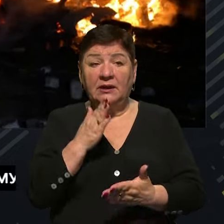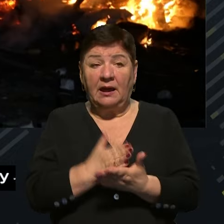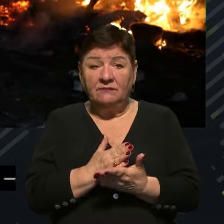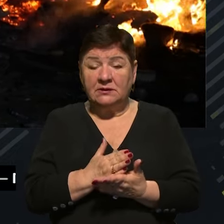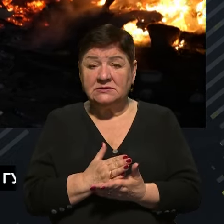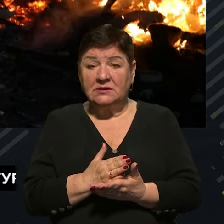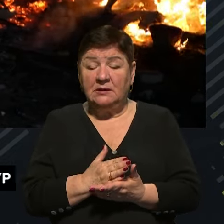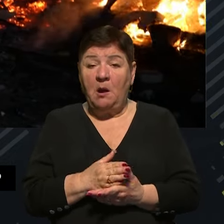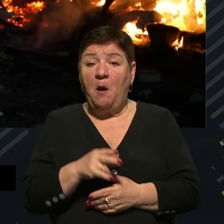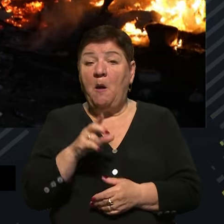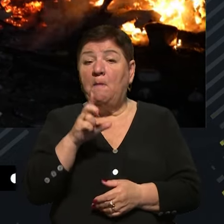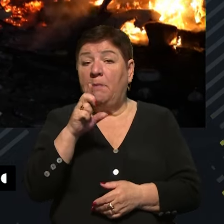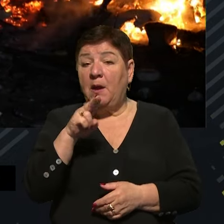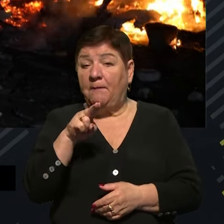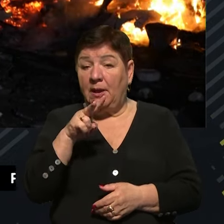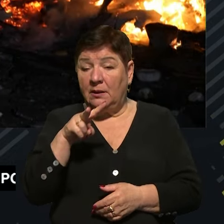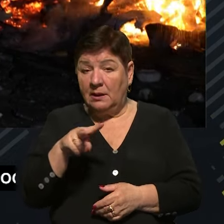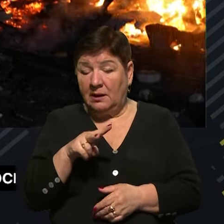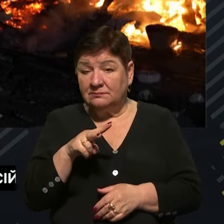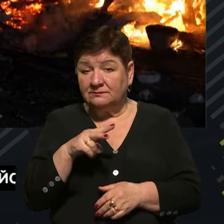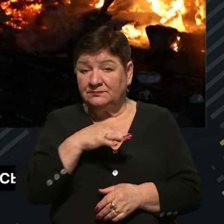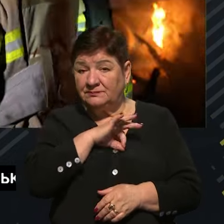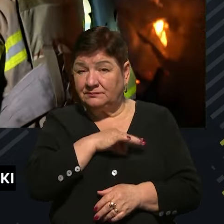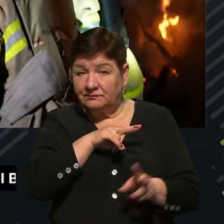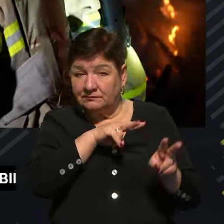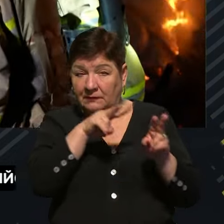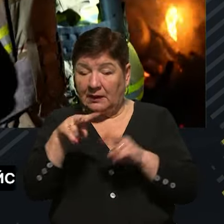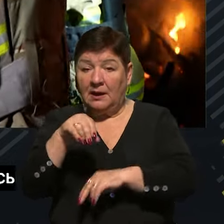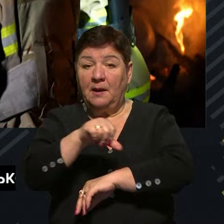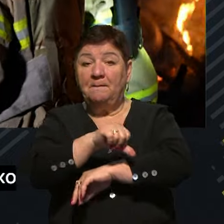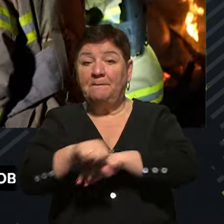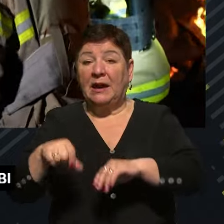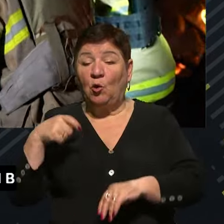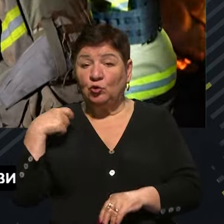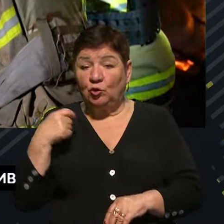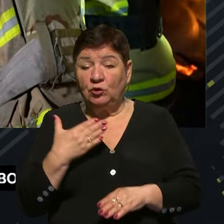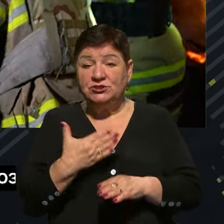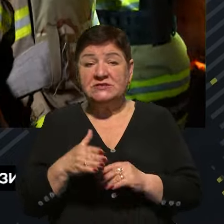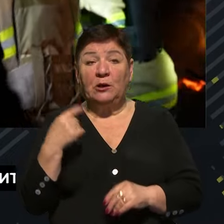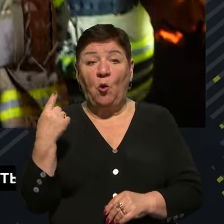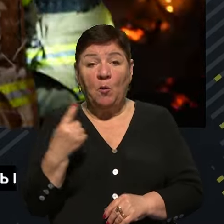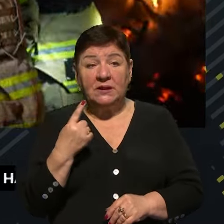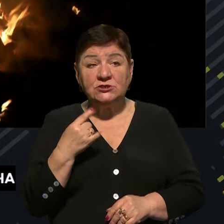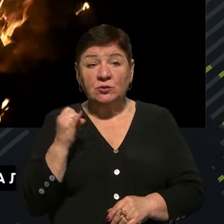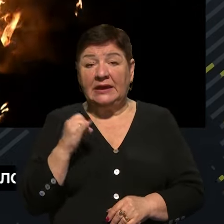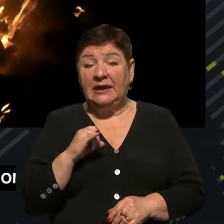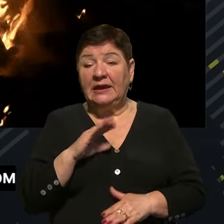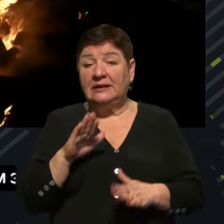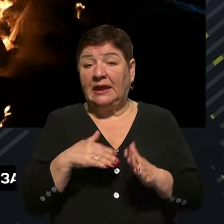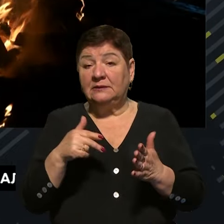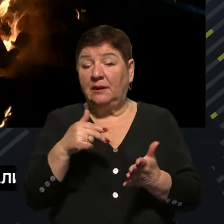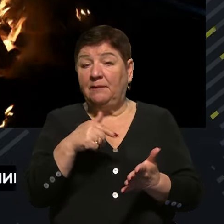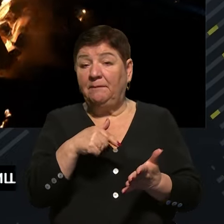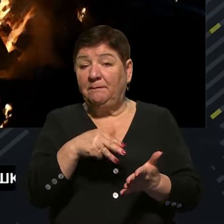БПЛА розвідників над прикордонною частиною області, також і над містом. Тому,